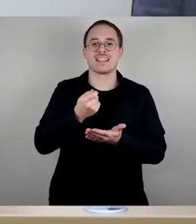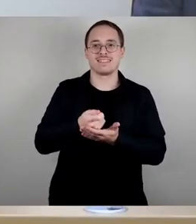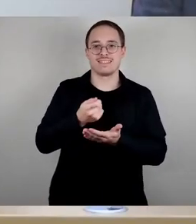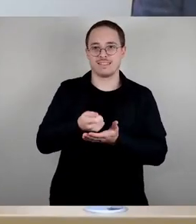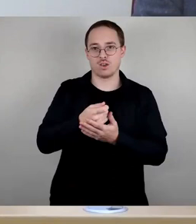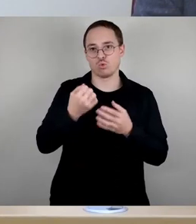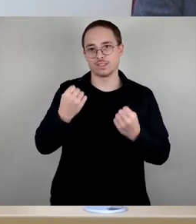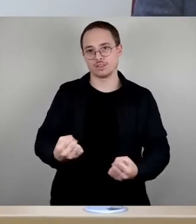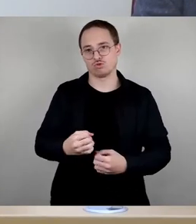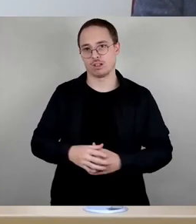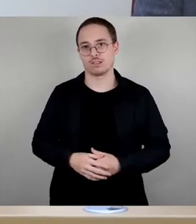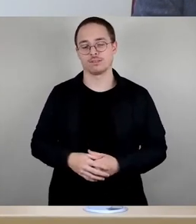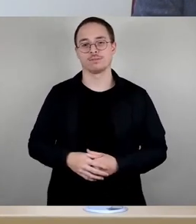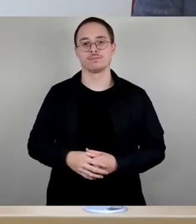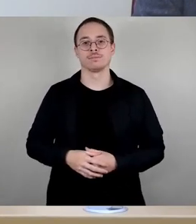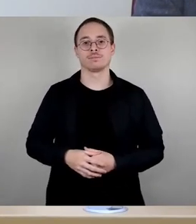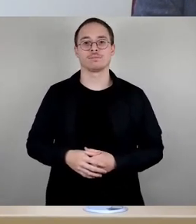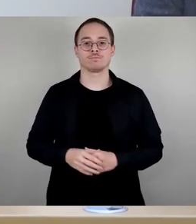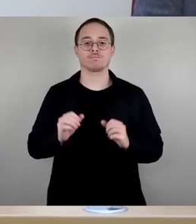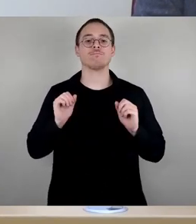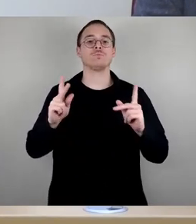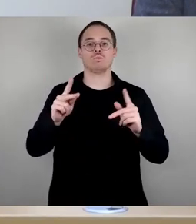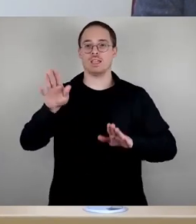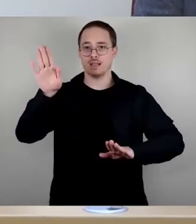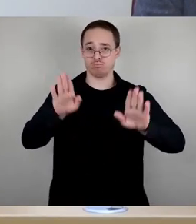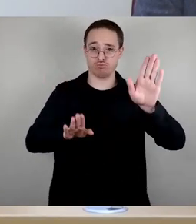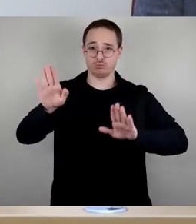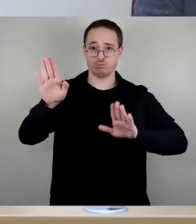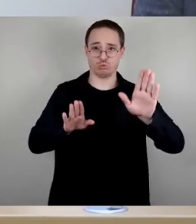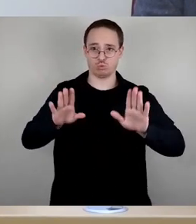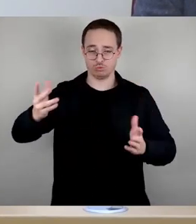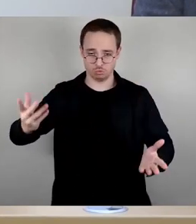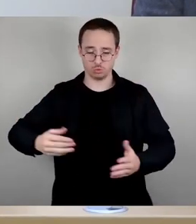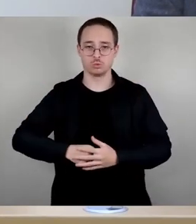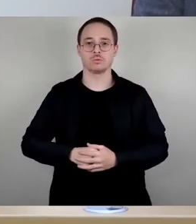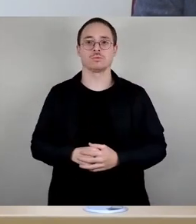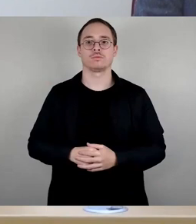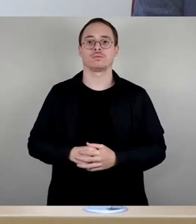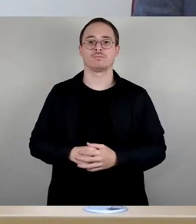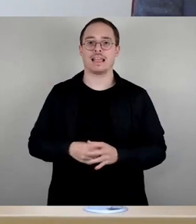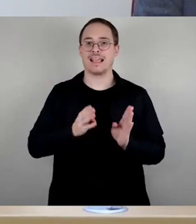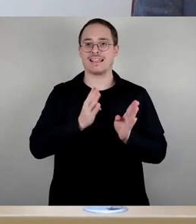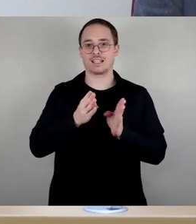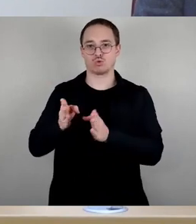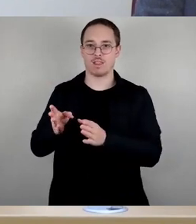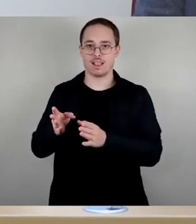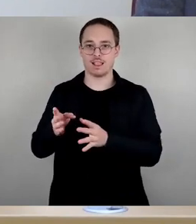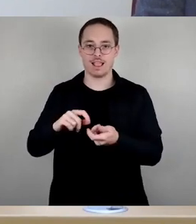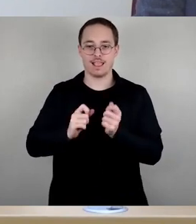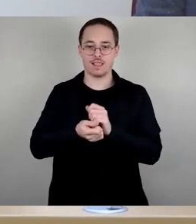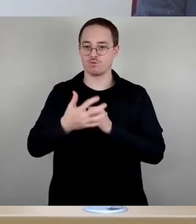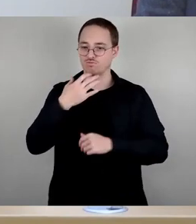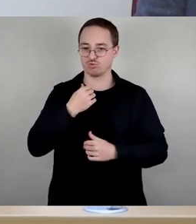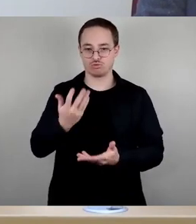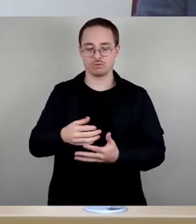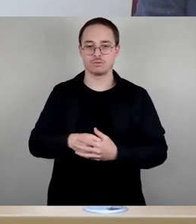dann kommen wir zur Abstimmung. Ich wurde mal als redaktionellen Änderungswunsch das so als gegeben sind, dass wir